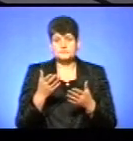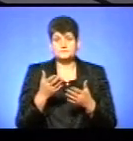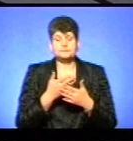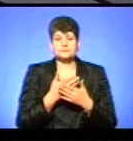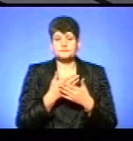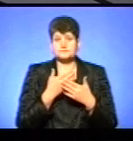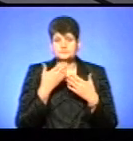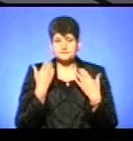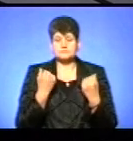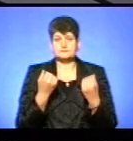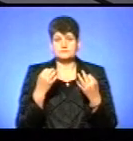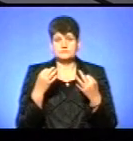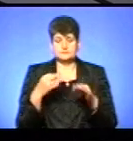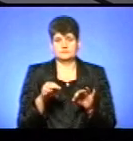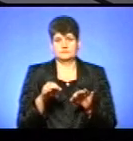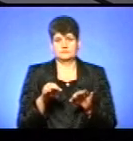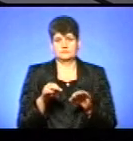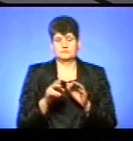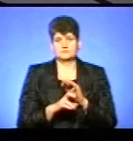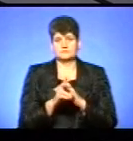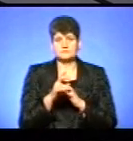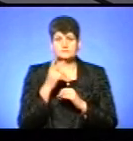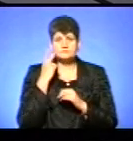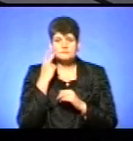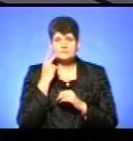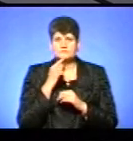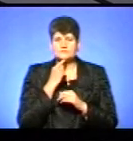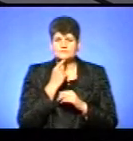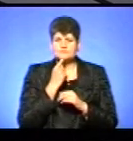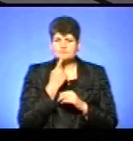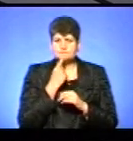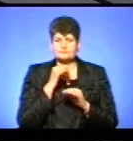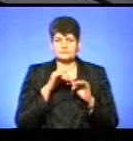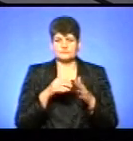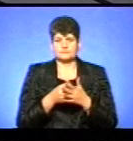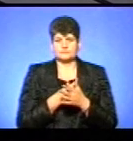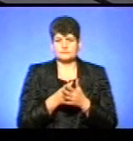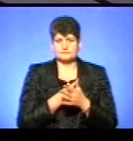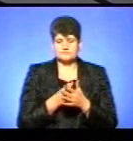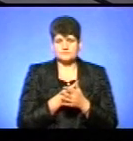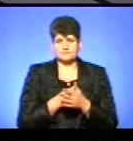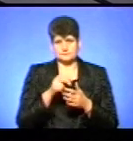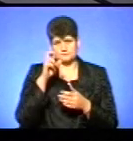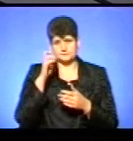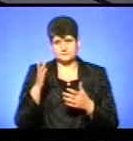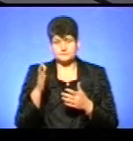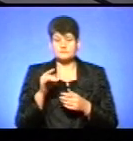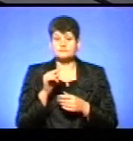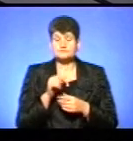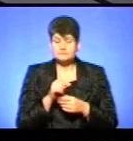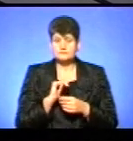автокефальної церкви завжди утруднювала процес здобуття державності. Тому